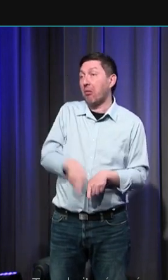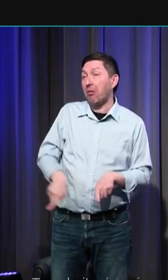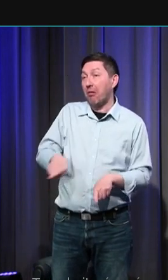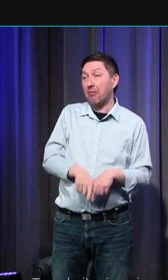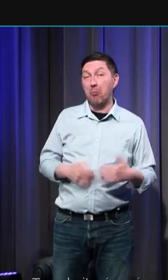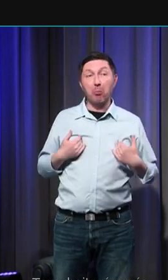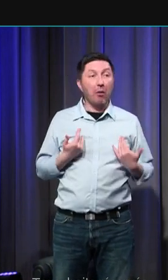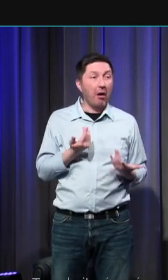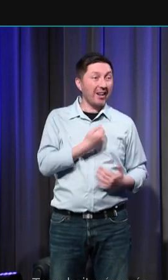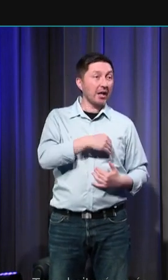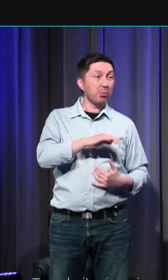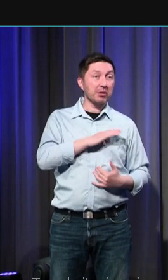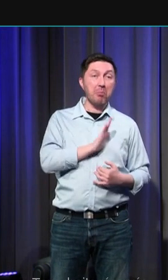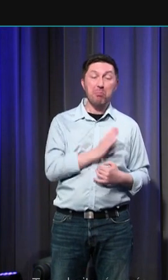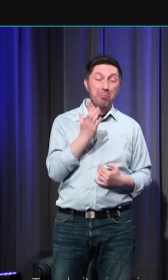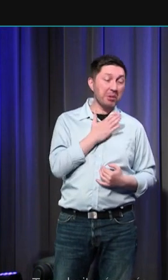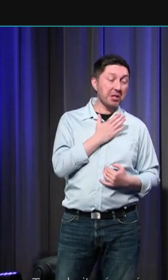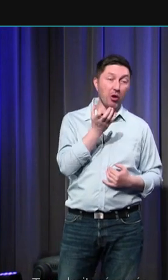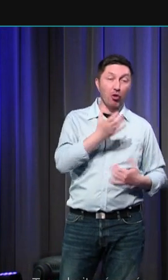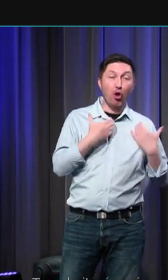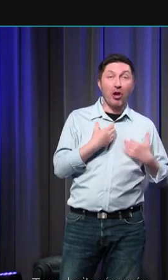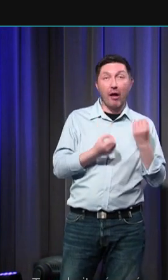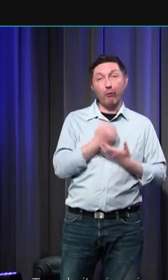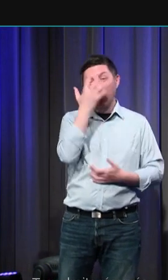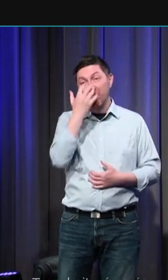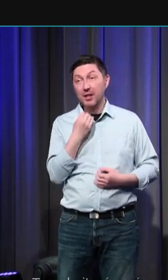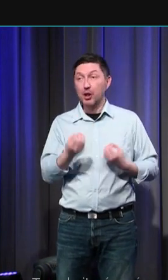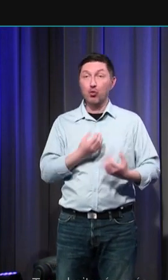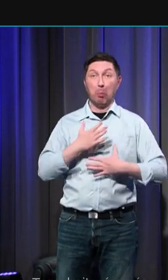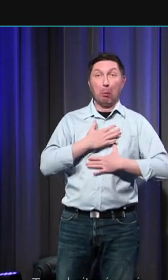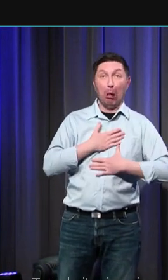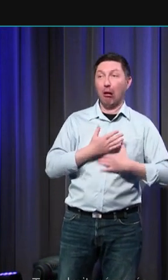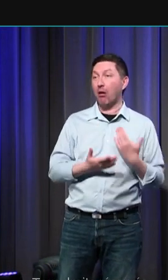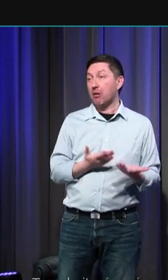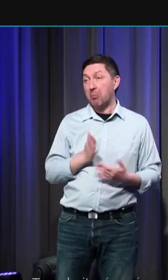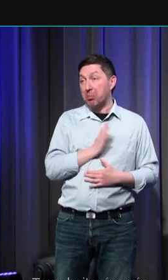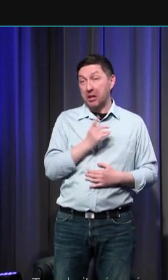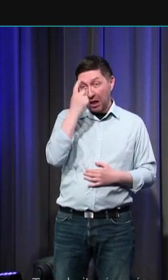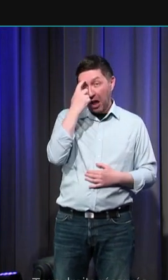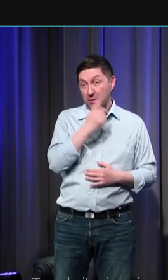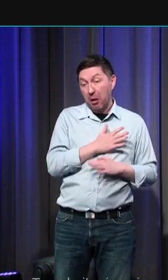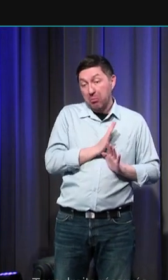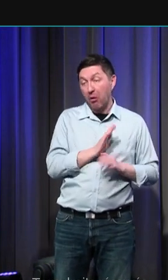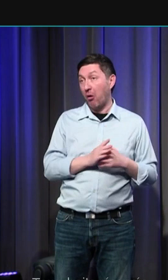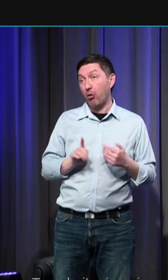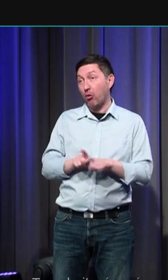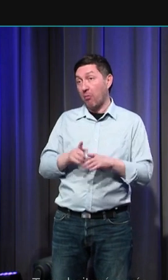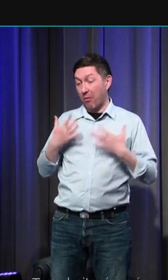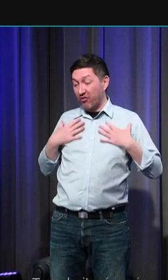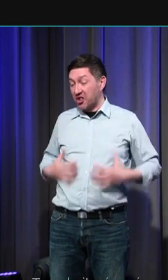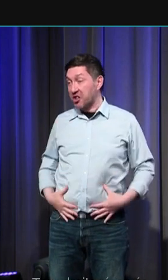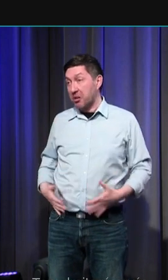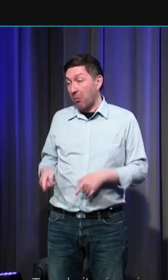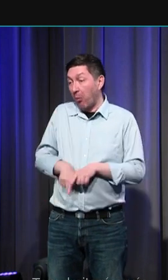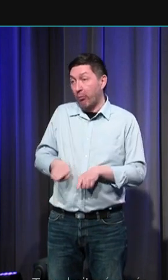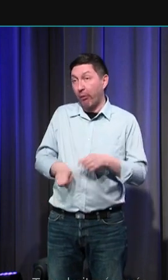un tempérament colérique, mélancolique, peureux, que je suis responsable d'une disgrâce ou d'un défaut physique qui